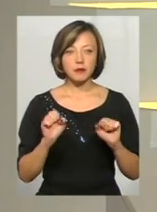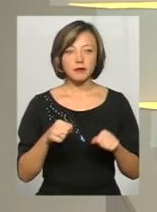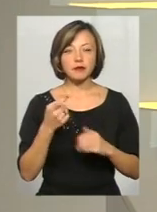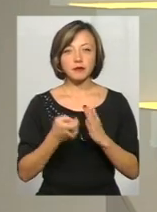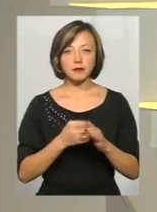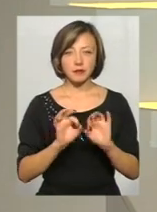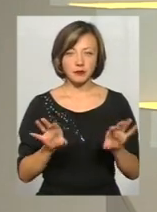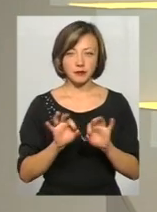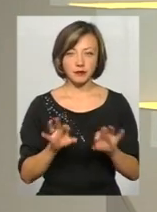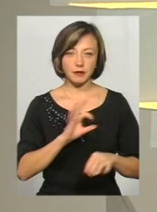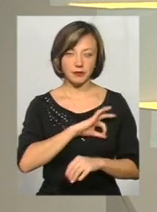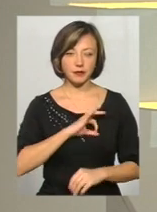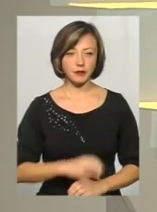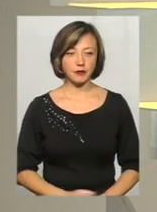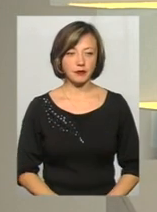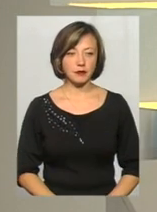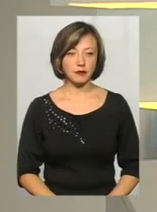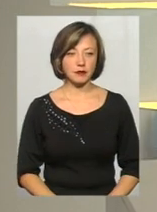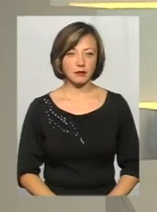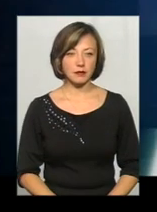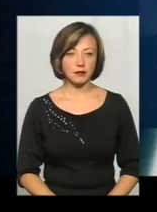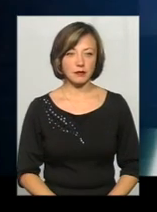дізнатися з коментаря юриста. Давайте послухаємо.